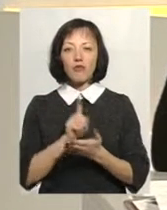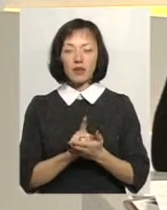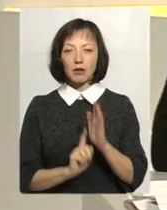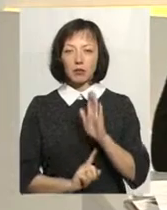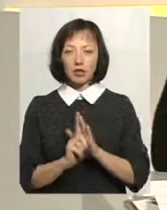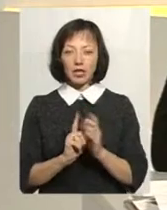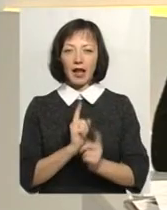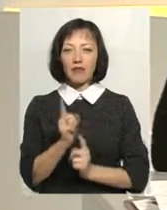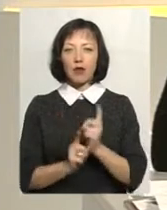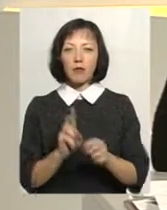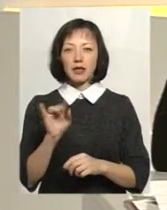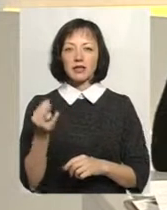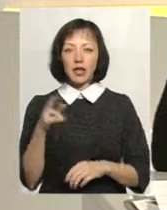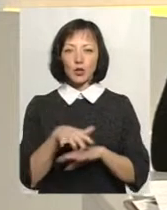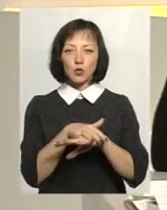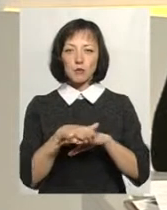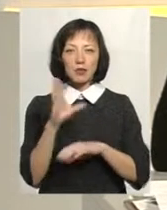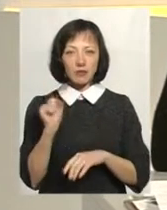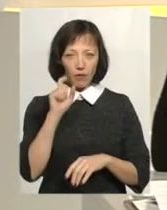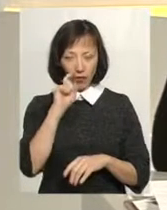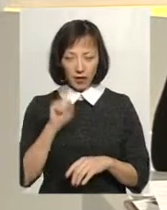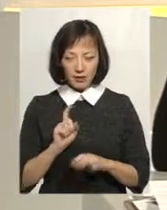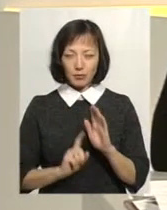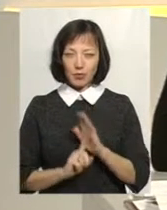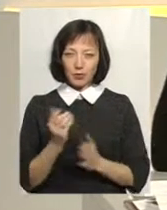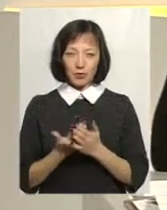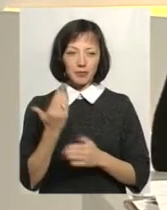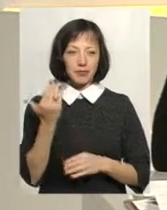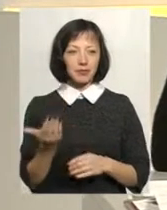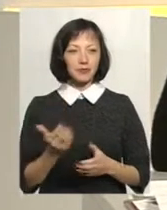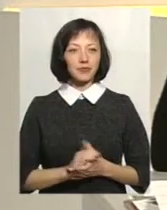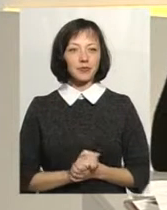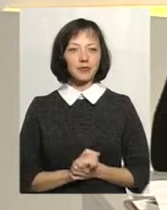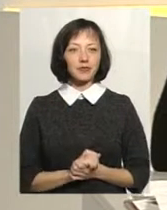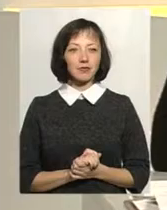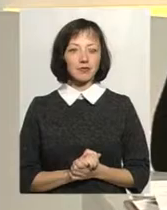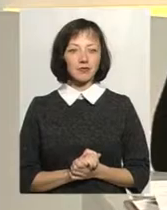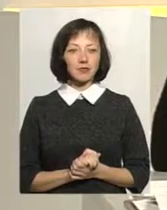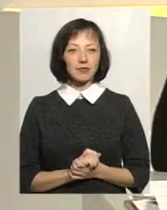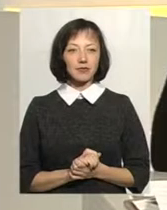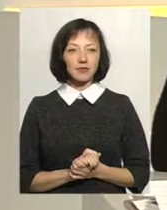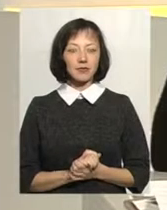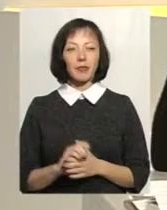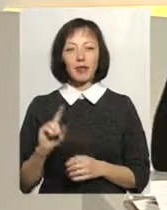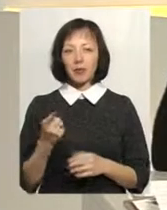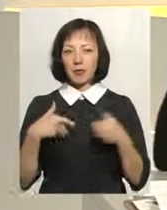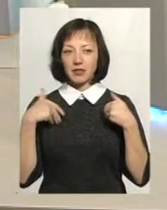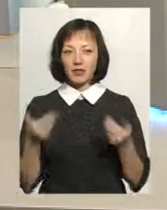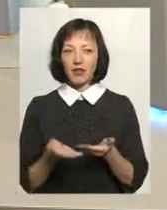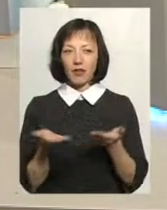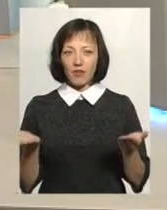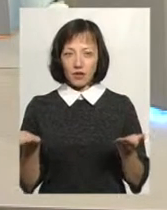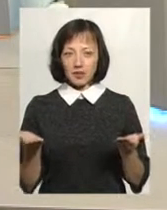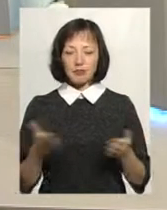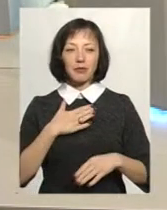початись реформація суспільства в Україні? Почну, мабуть, з вас, Павле Якимовичу. По-перше, вітаю вас. Дуже